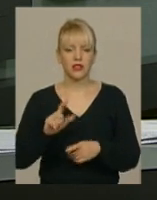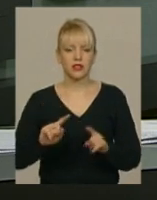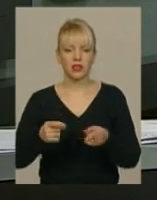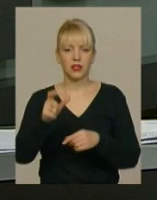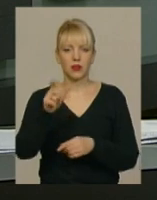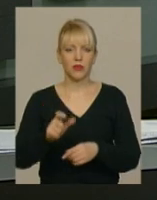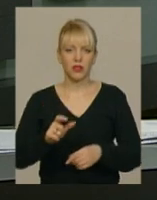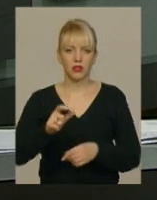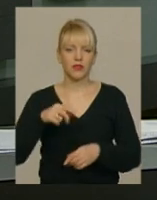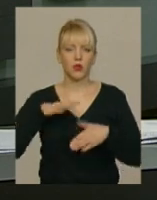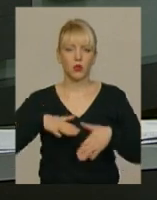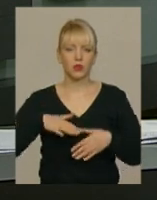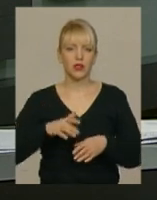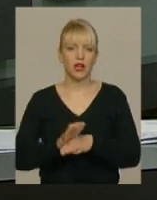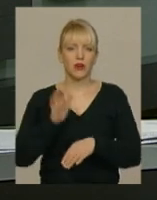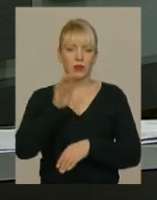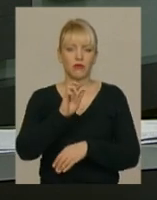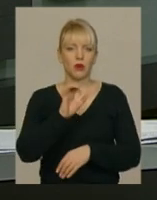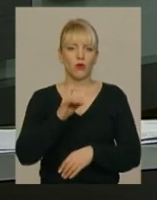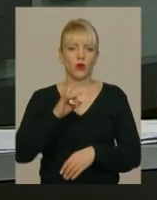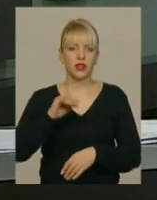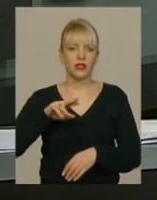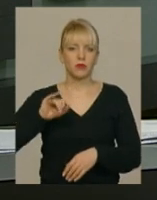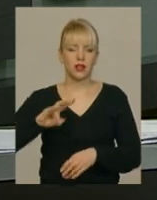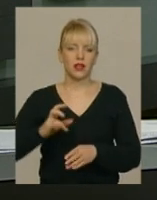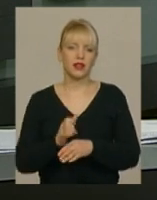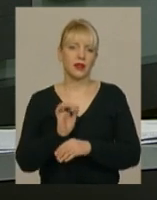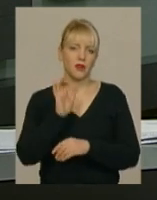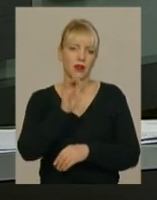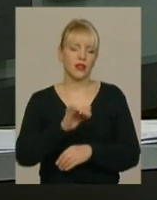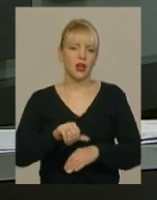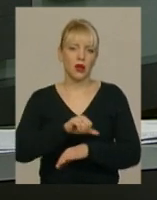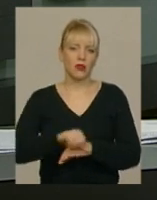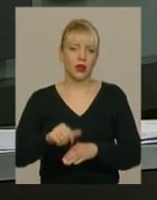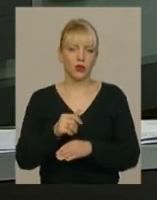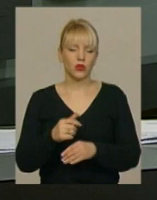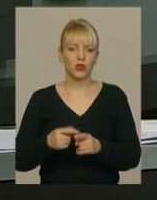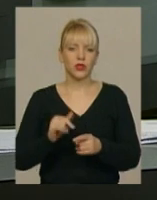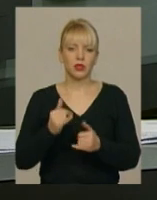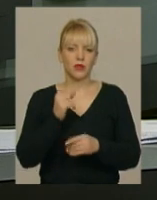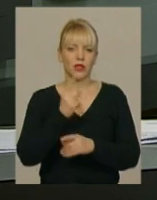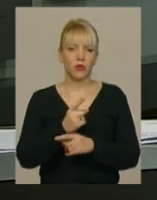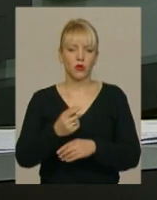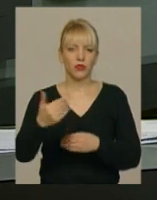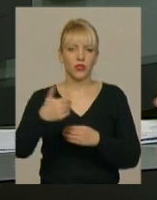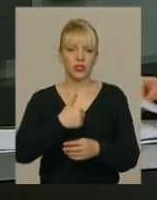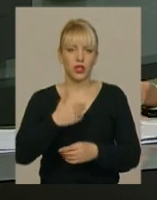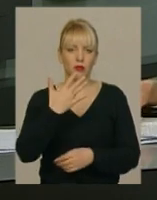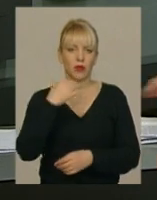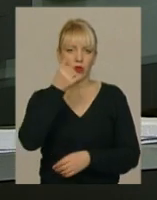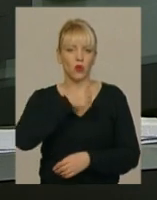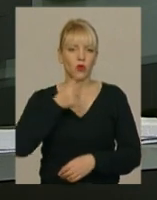громадянина Грузії, доправили в Бориспіль та передали прикордонникам. Тепер йому заборонено в'їжджати на територію України 5 років.